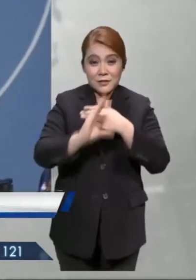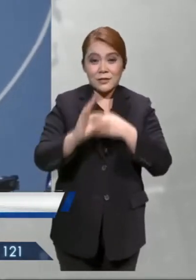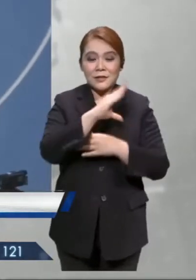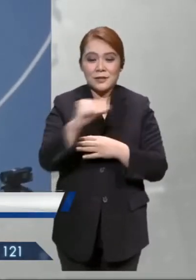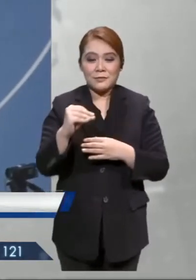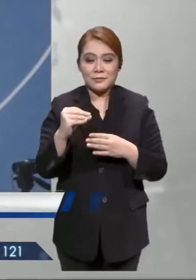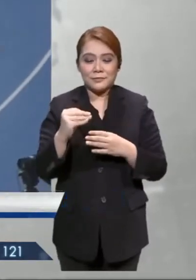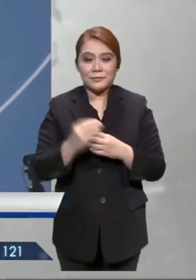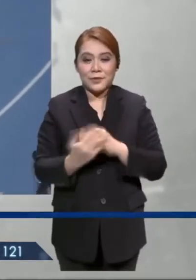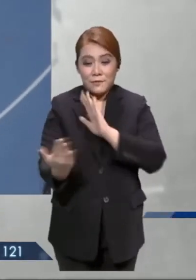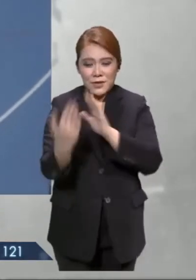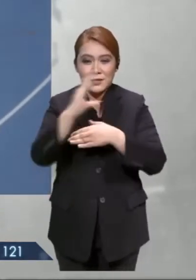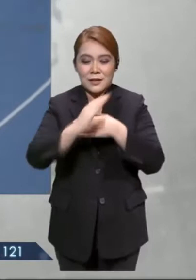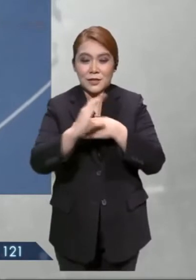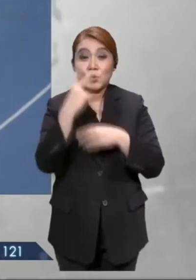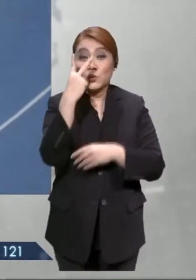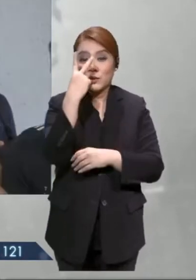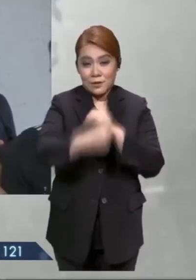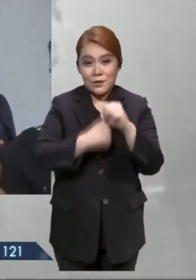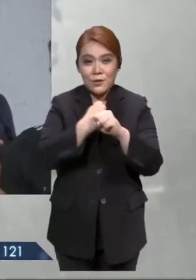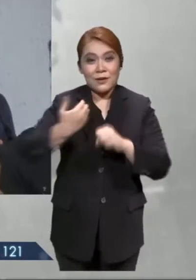Kejohanan Sama 2 tahun lalu.